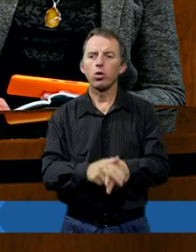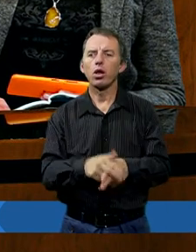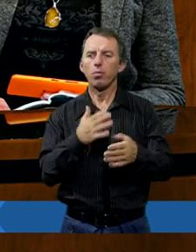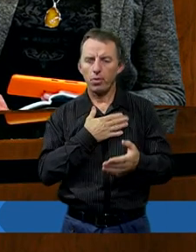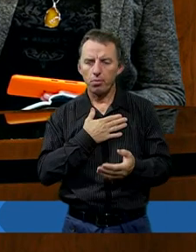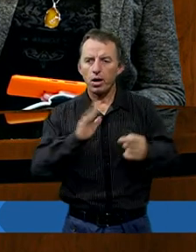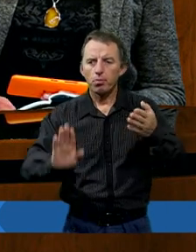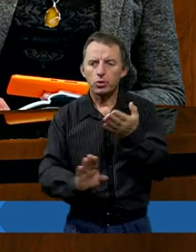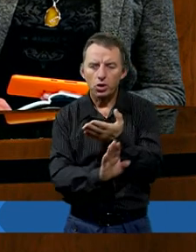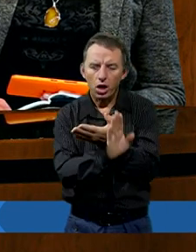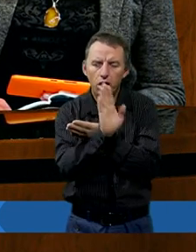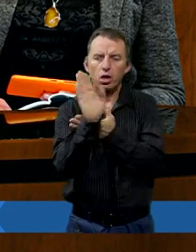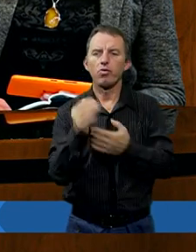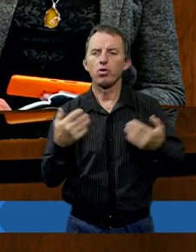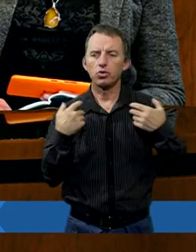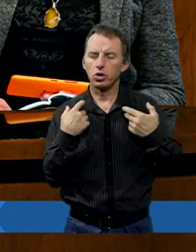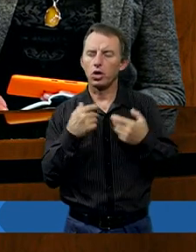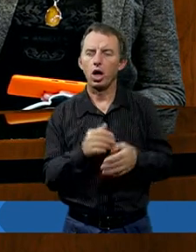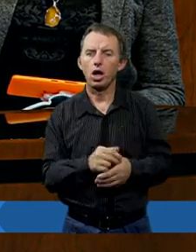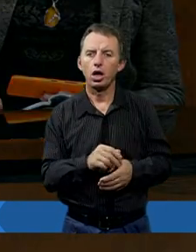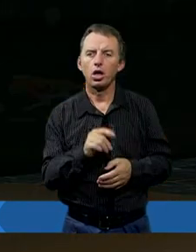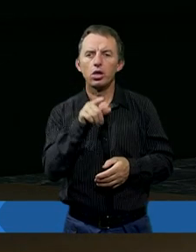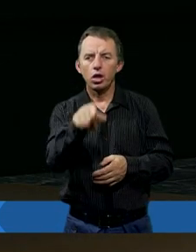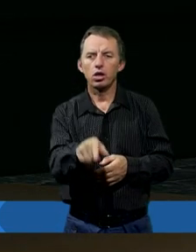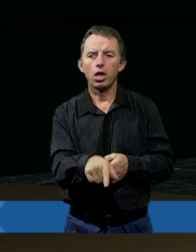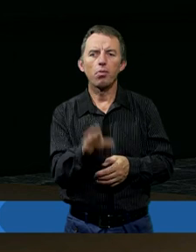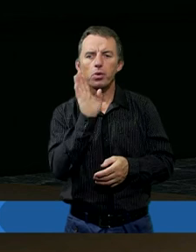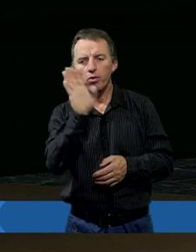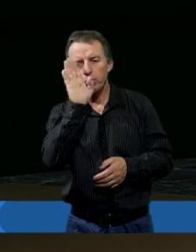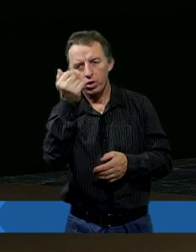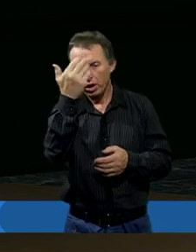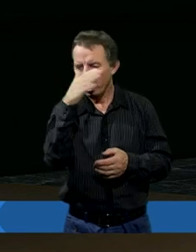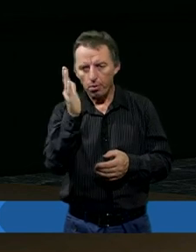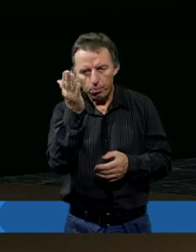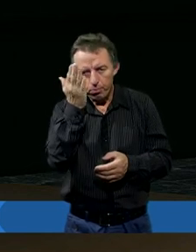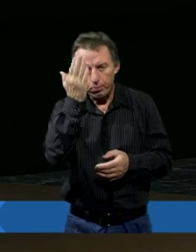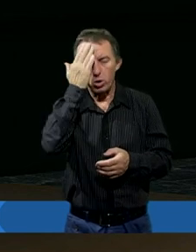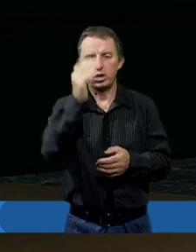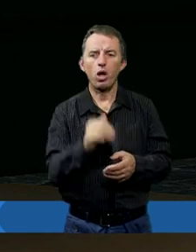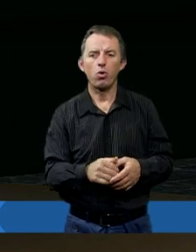przedstawiony. Job nie znał tego kontekstu i do końca prawdopodobnie nie poznał tego